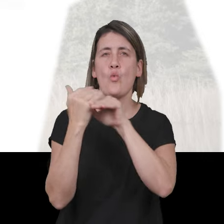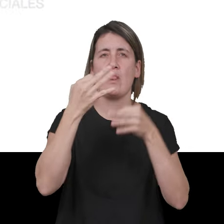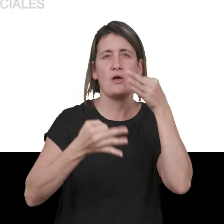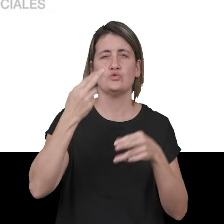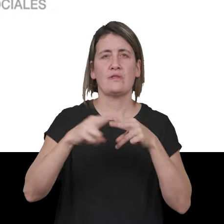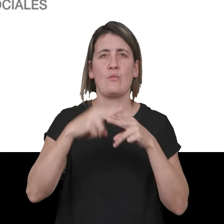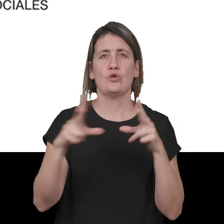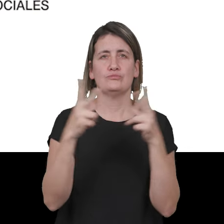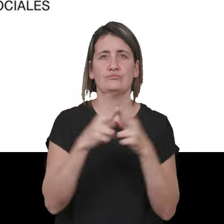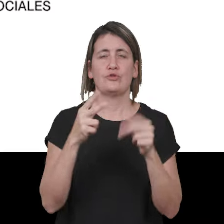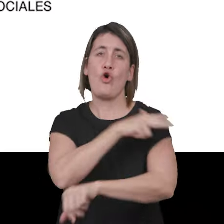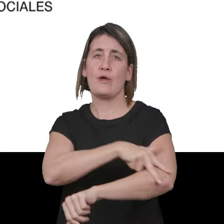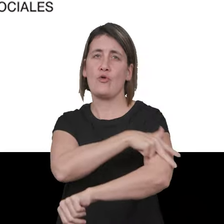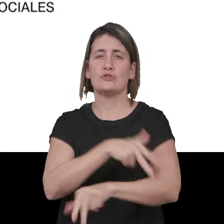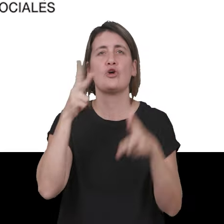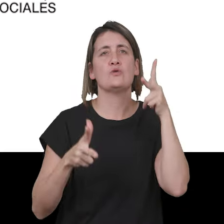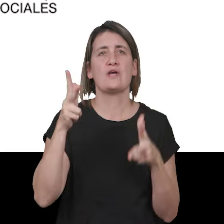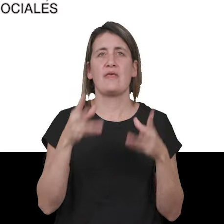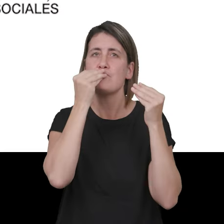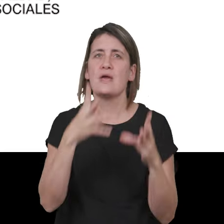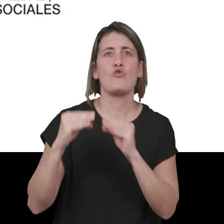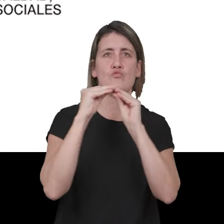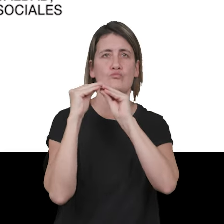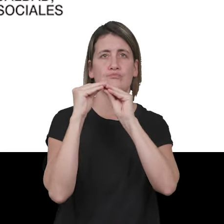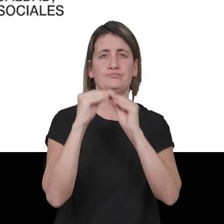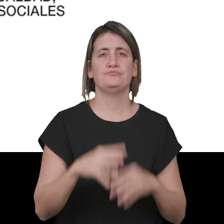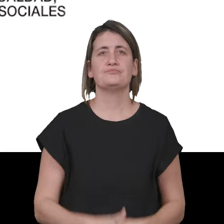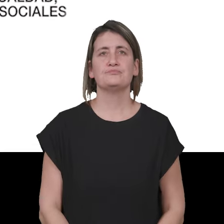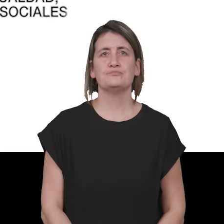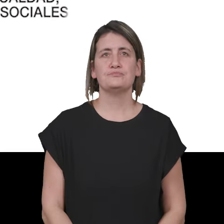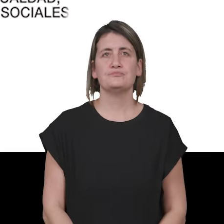Bertintasuna justizia eta gizarte politikak Eusko Jaurlaritza, Euskadi, Auzolana.